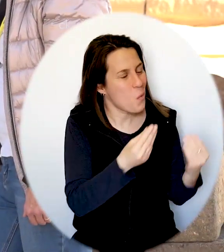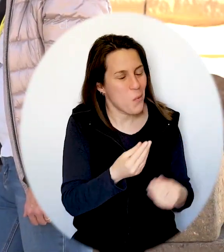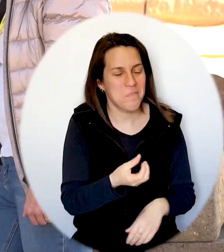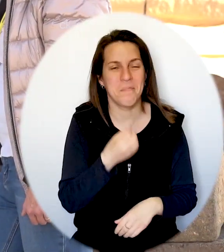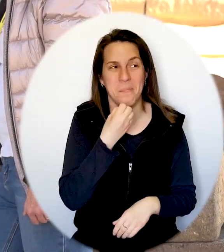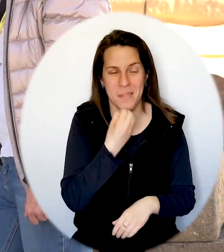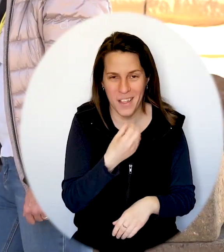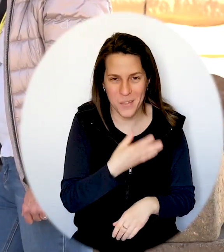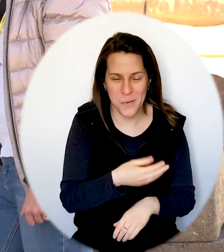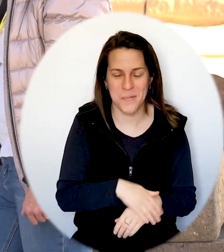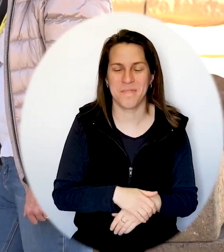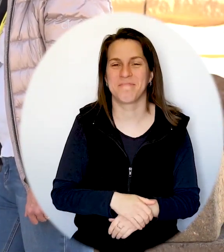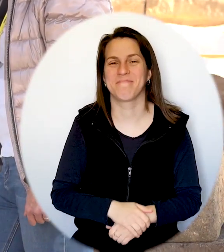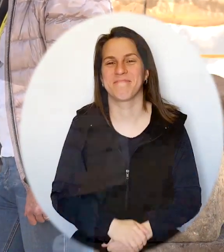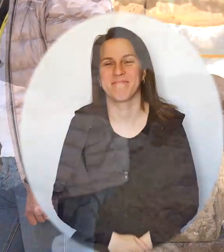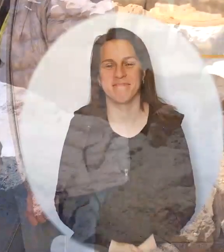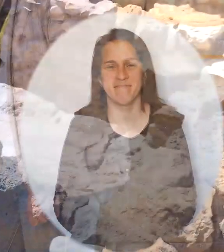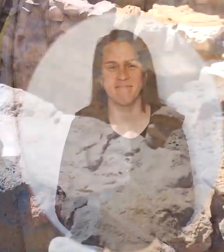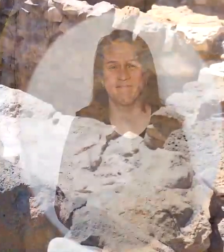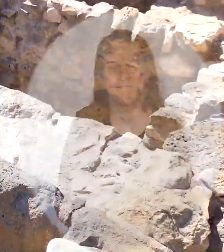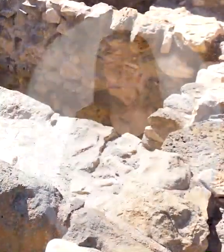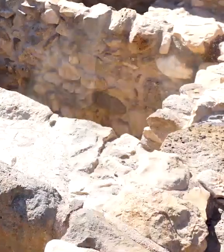Et à très bientôt. Merci à toi.